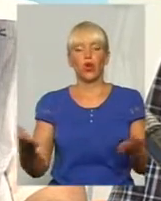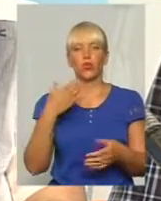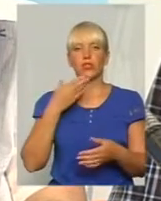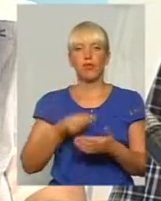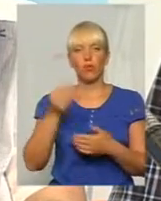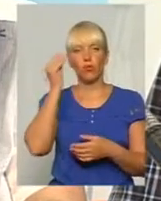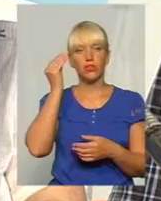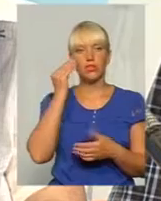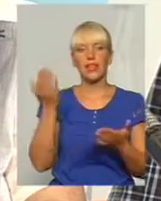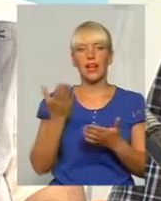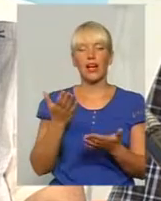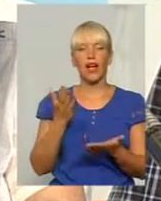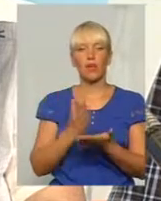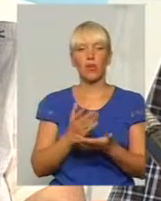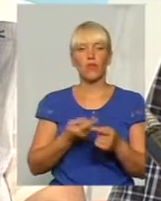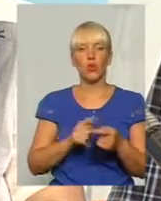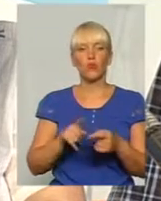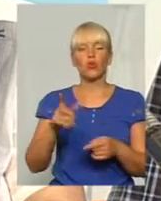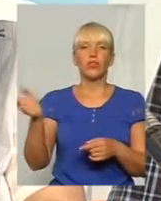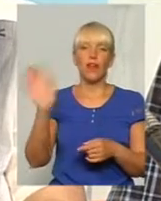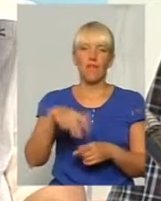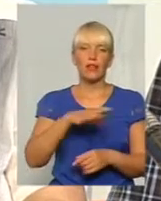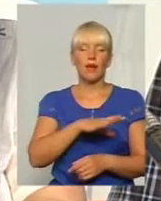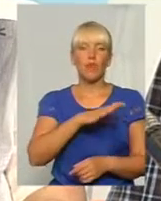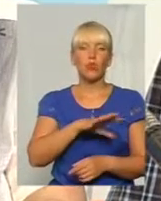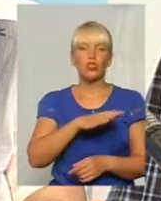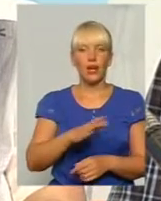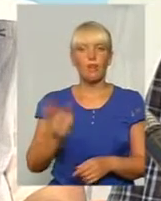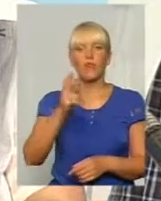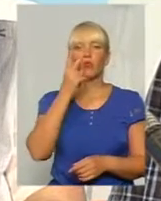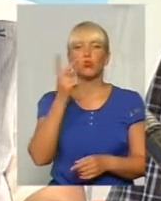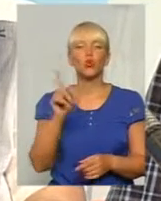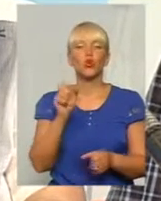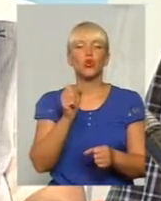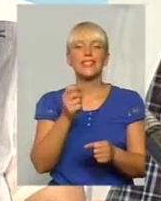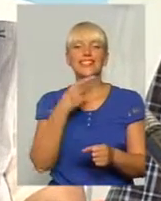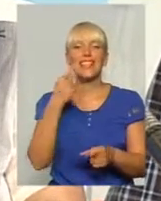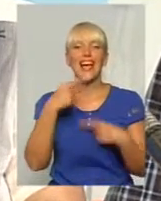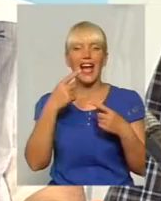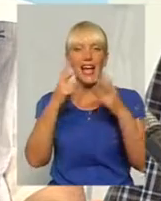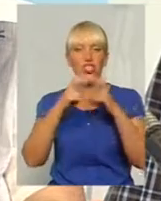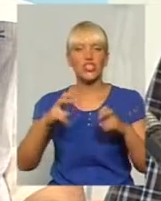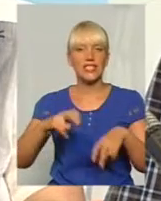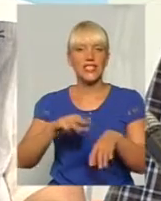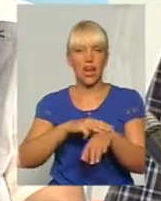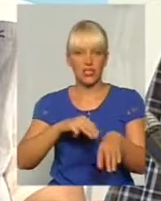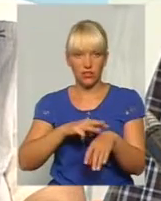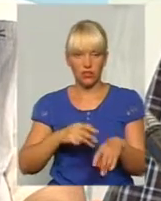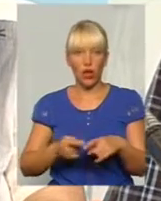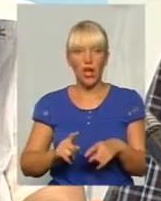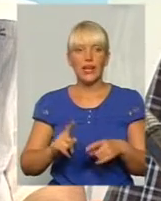яка полягала в тому, давайте почекаємо, і давайте подивимося, що скаже слідство. Це якась така, ну, чи